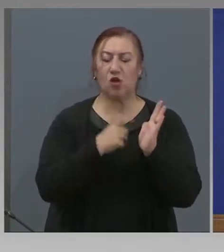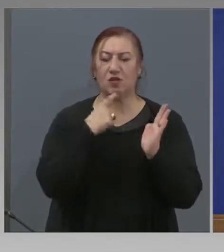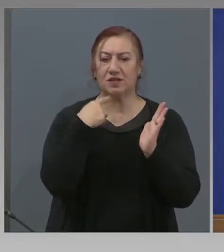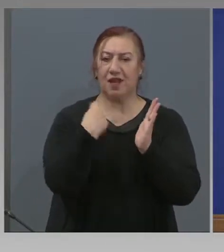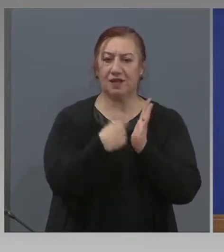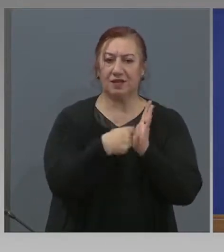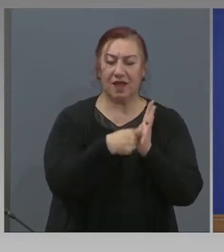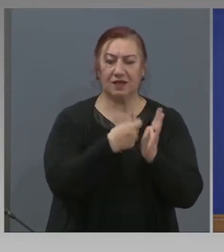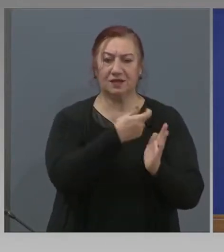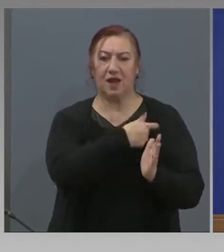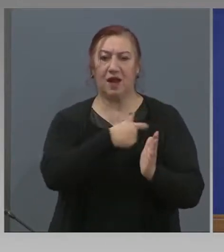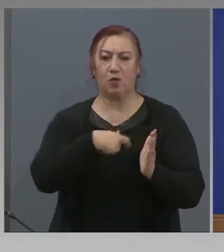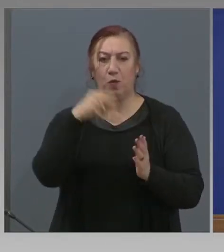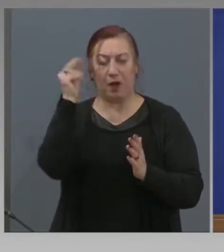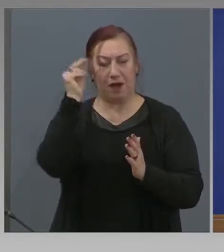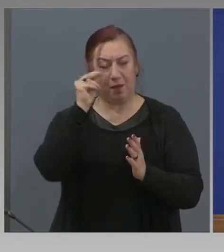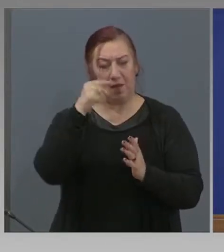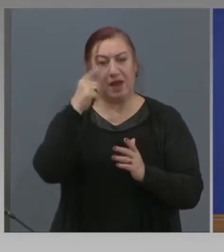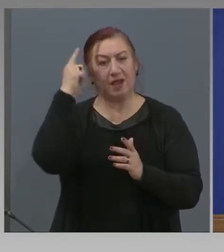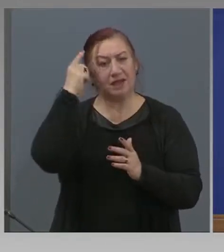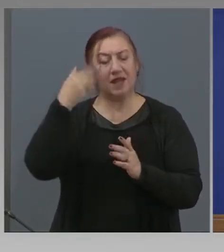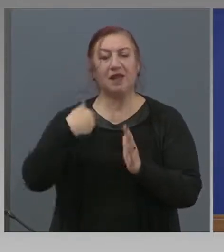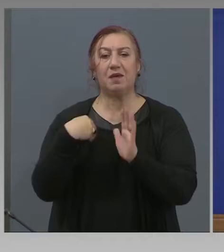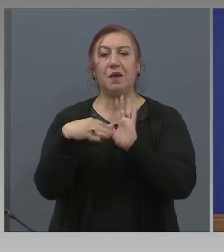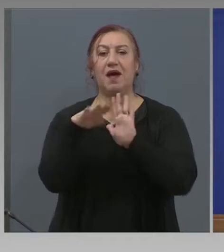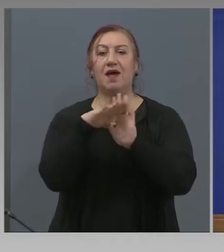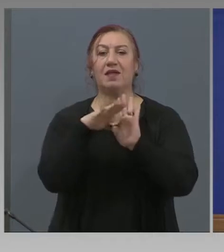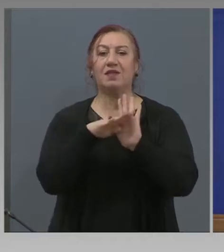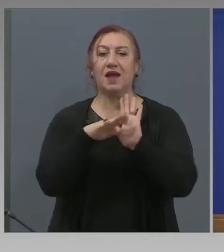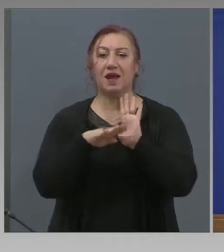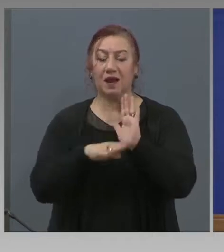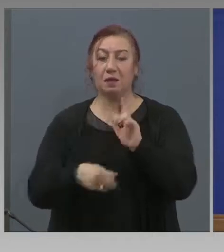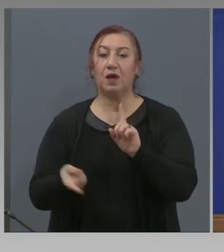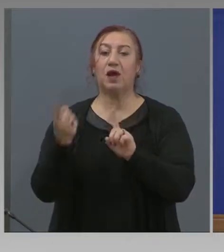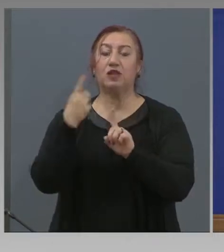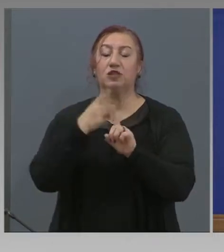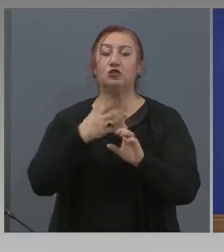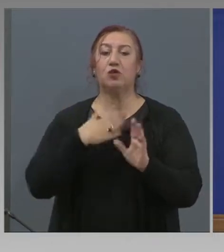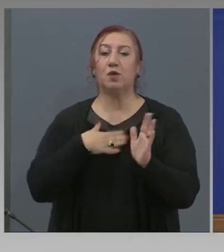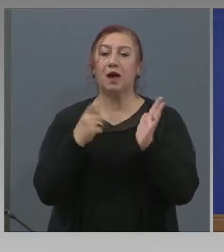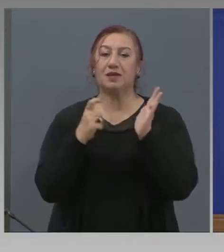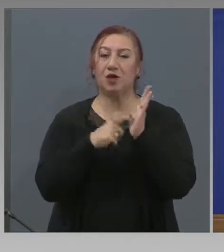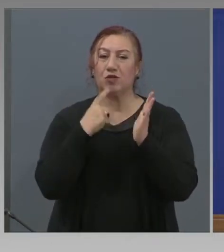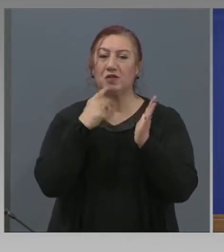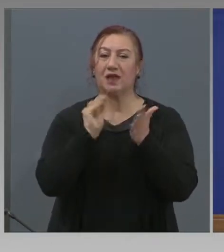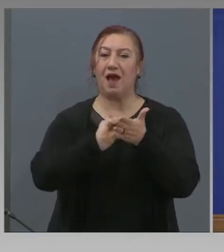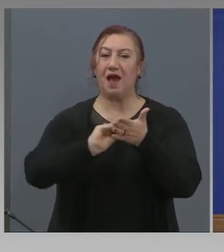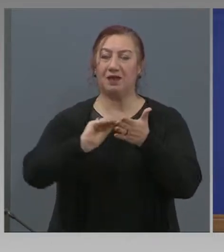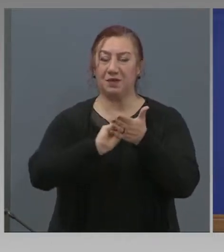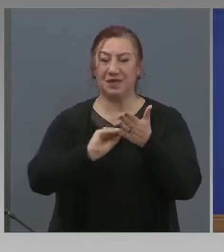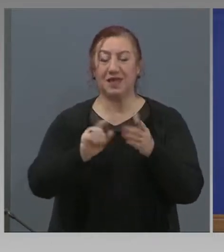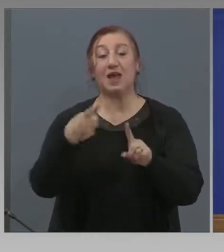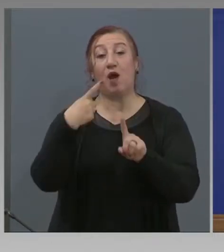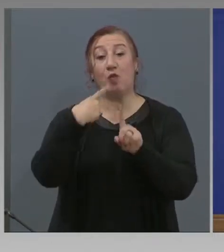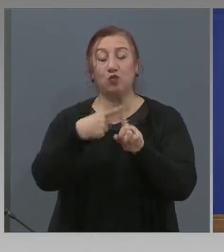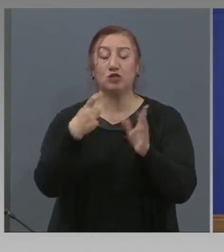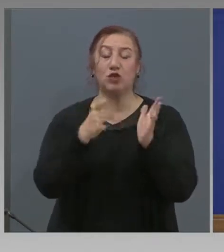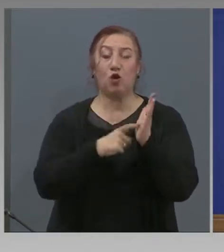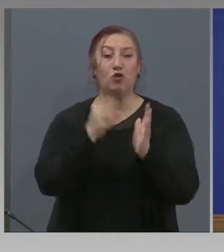България, знаете, че има и наредба, но също така и на закона за администрацията и на закона за държавния служител.